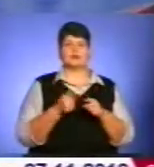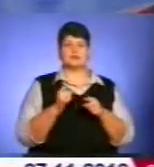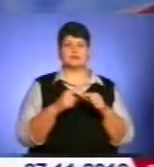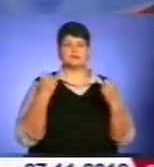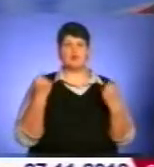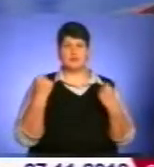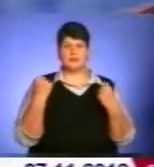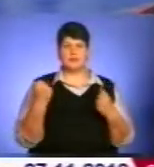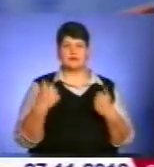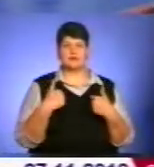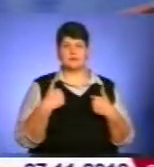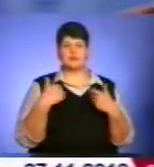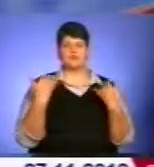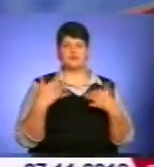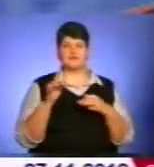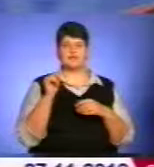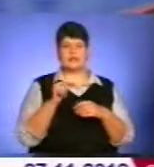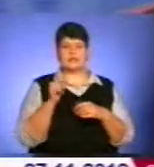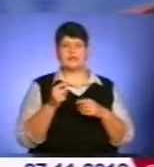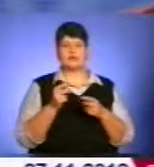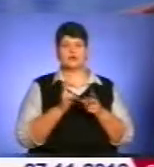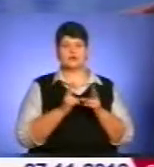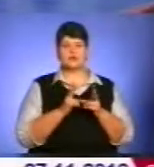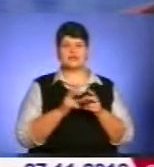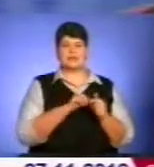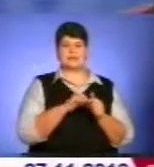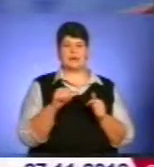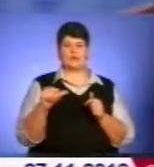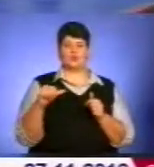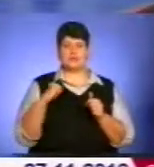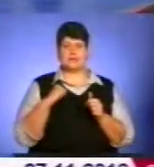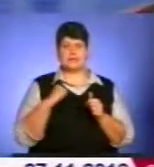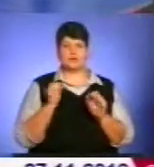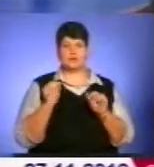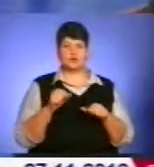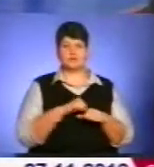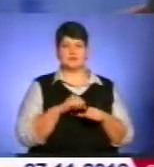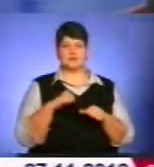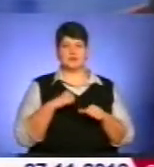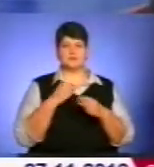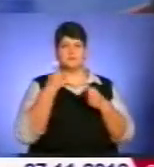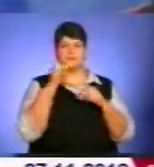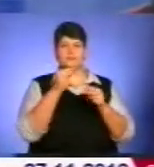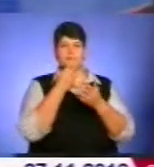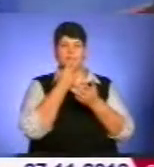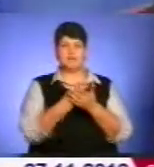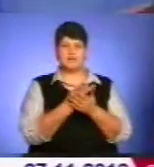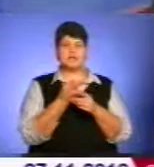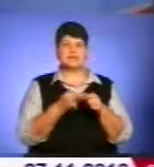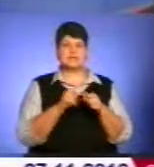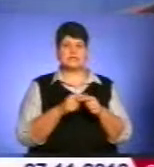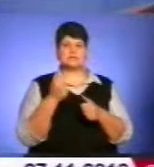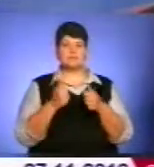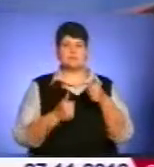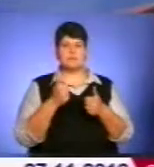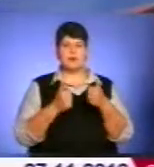але ми вже не в такій кухні і трошка самостійній, зовсім по-іншому виглядає. Ці змагання я старею не пропускати,